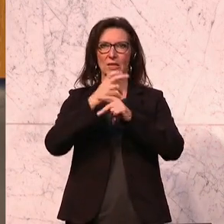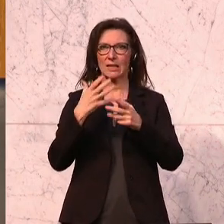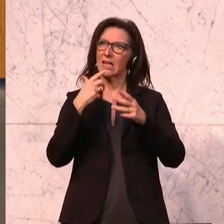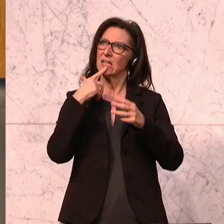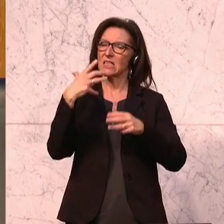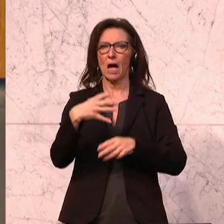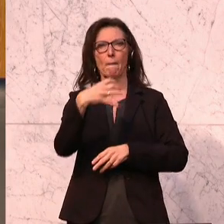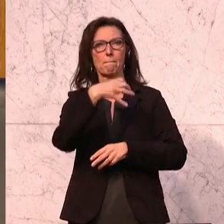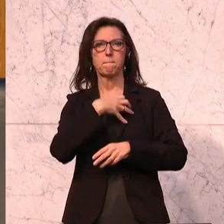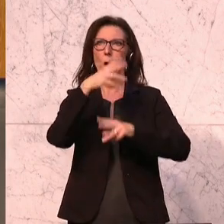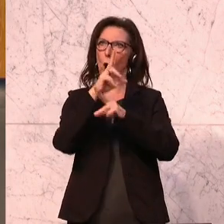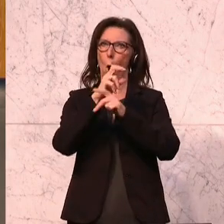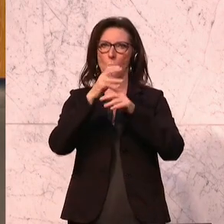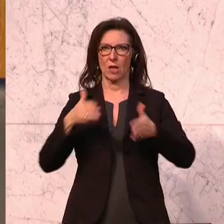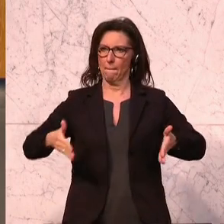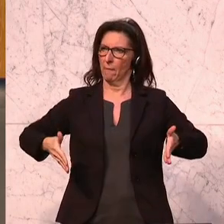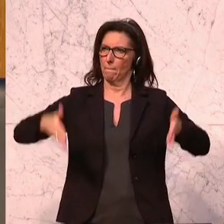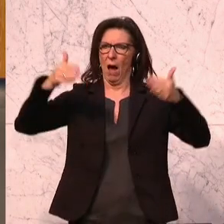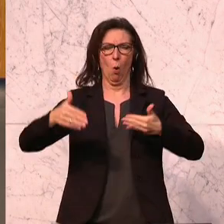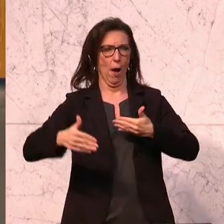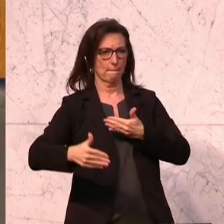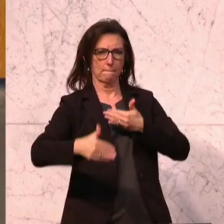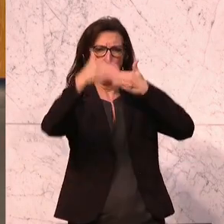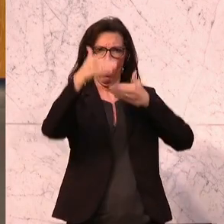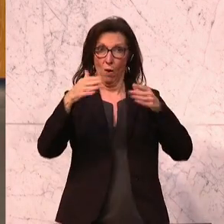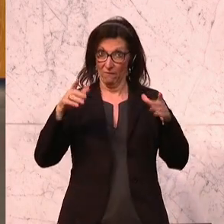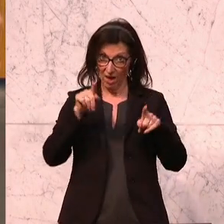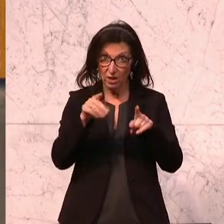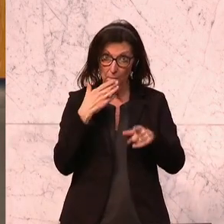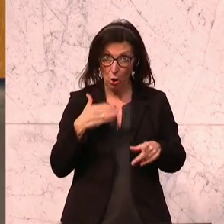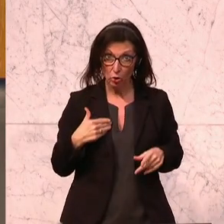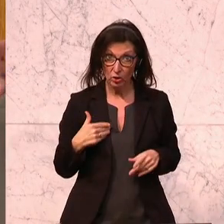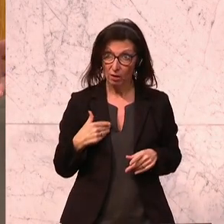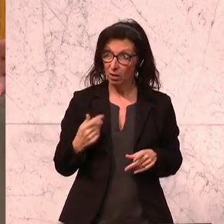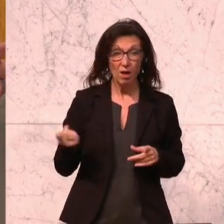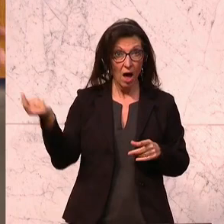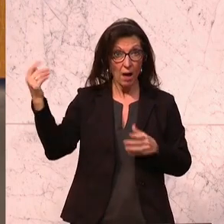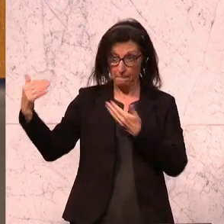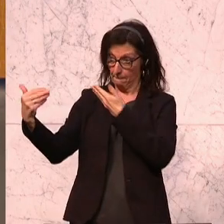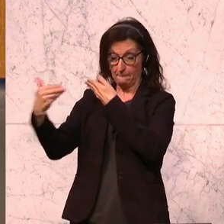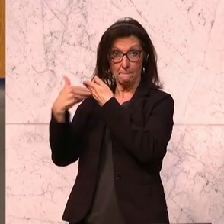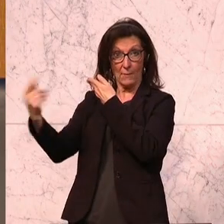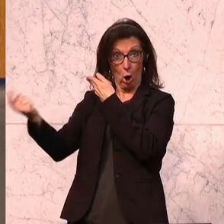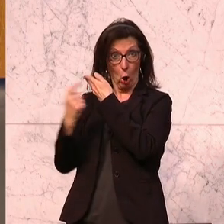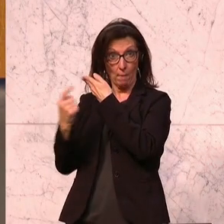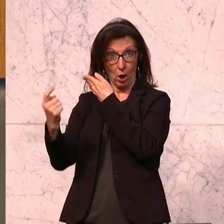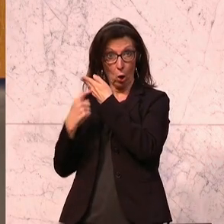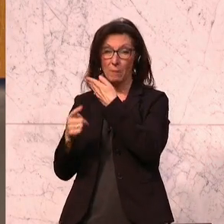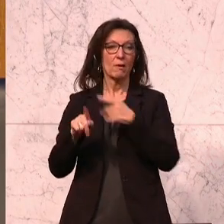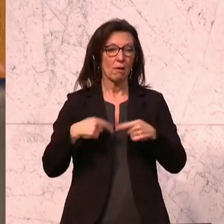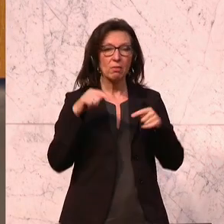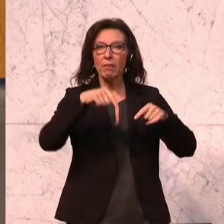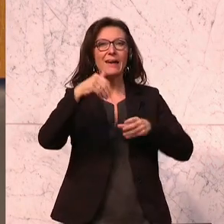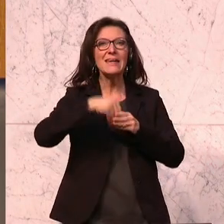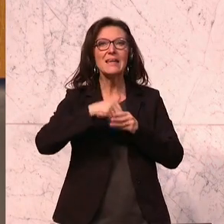den Menschen auch dazu sagen, in dieser Festung Österreich wird dann keine angemessene Pflege mehr stattfinden, weil die Leute nicht